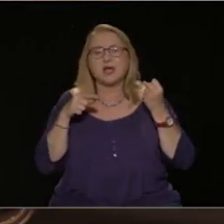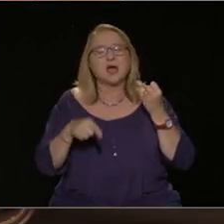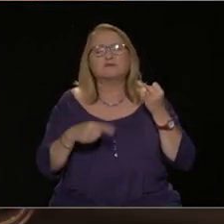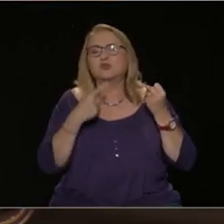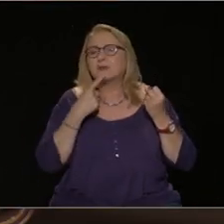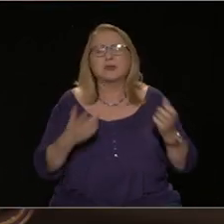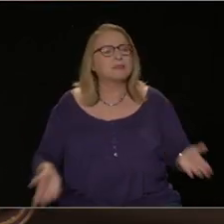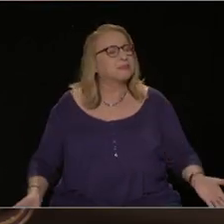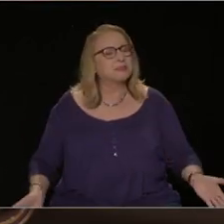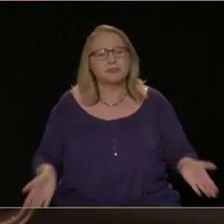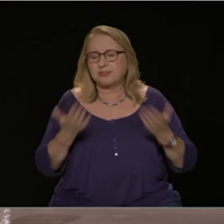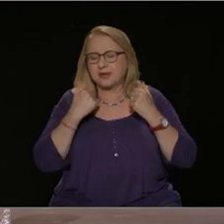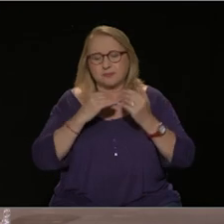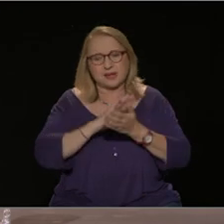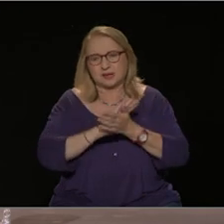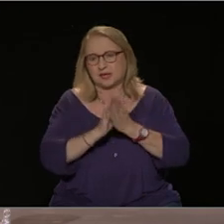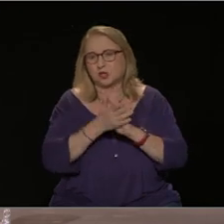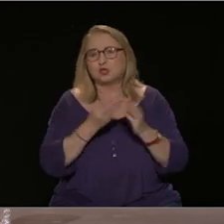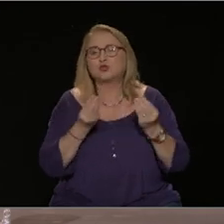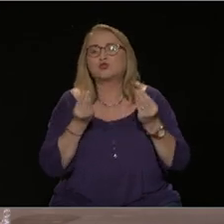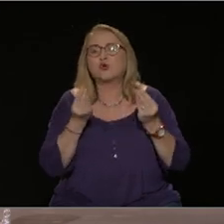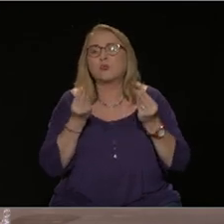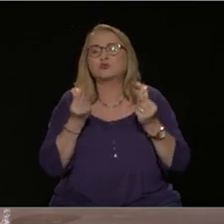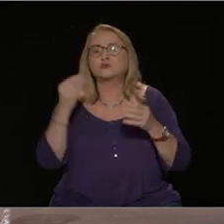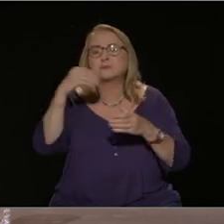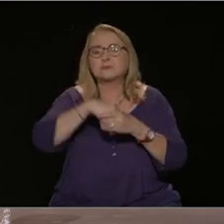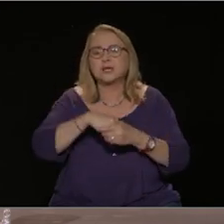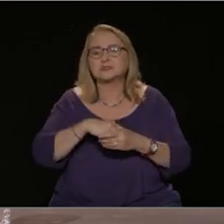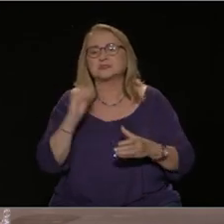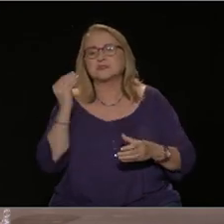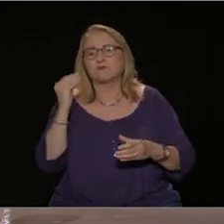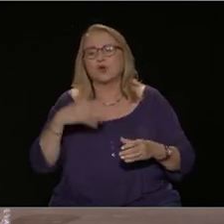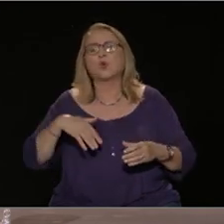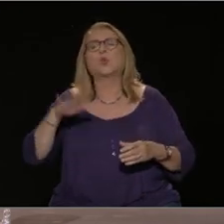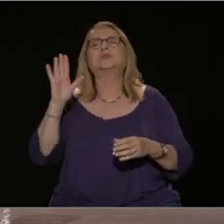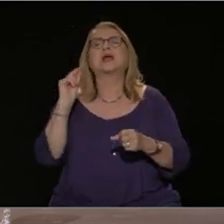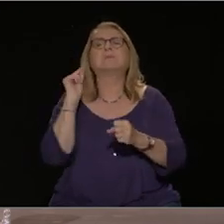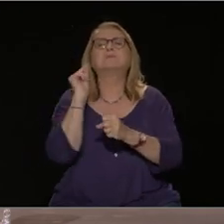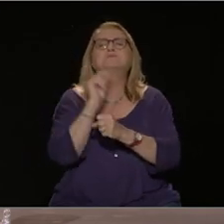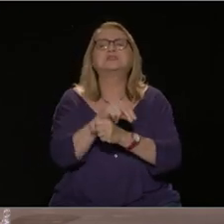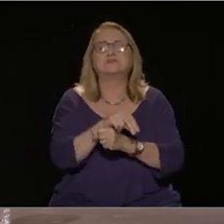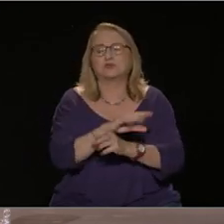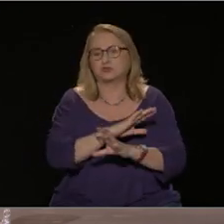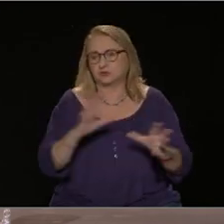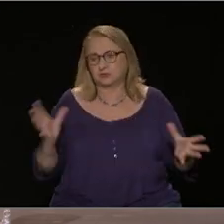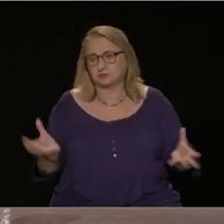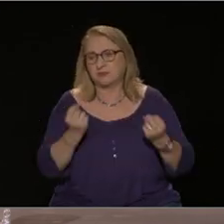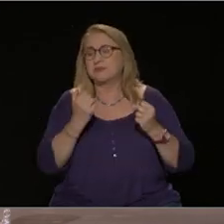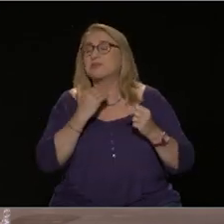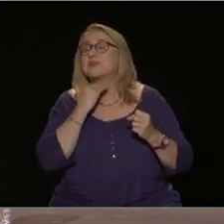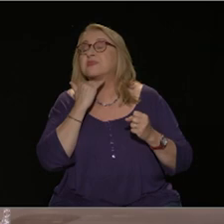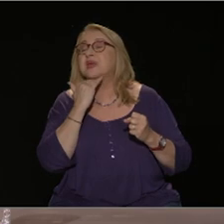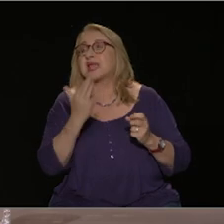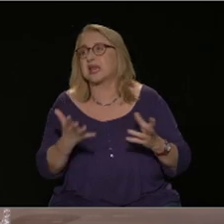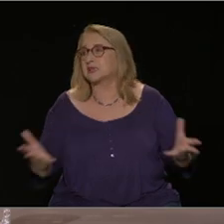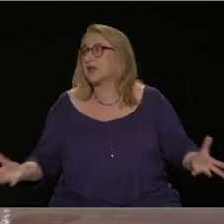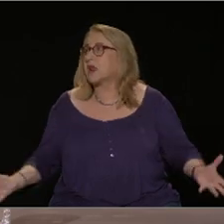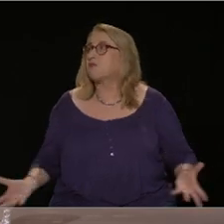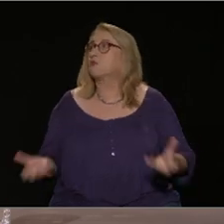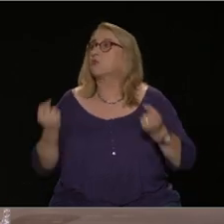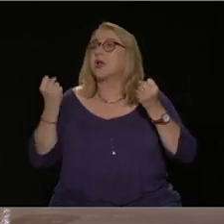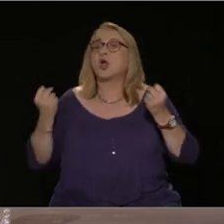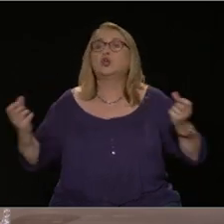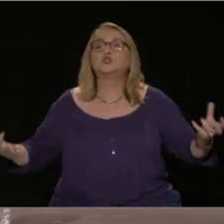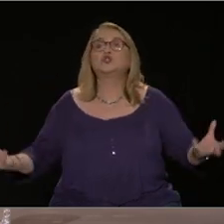υπάρχει κανένας κοινοβουλευτικός τρόπος ή ψήφος, ανάθεση σε κάποιον σωτήρα, δηλαδή η